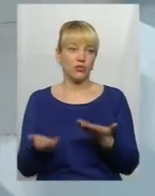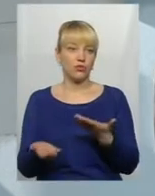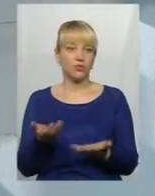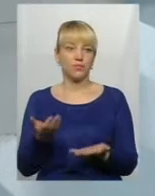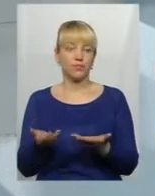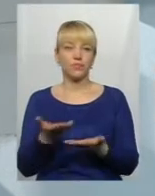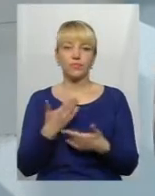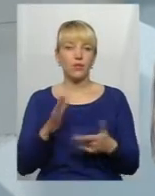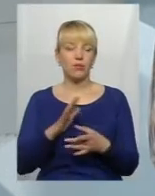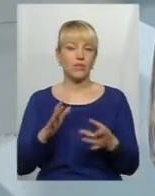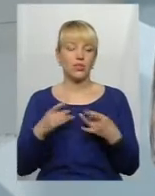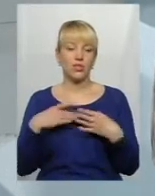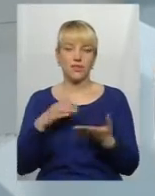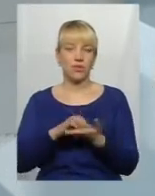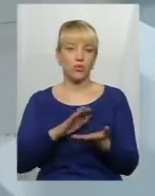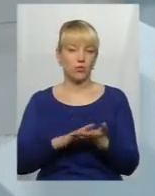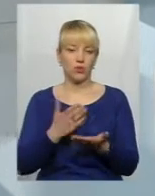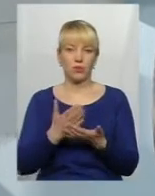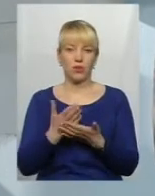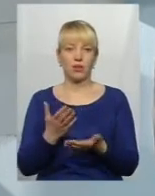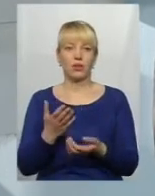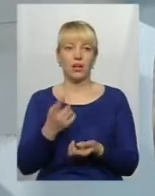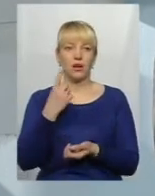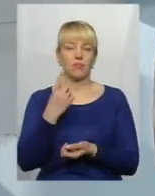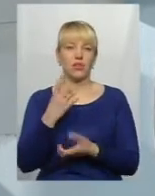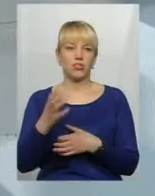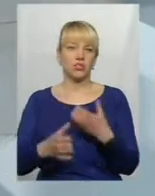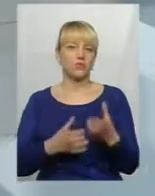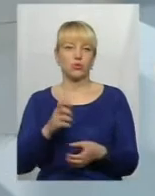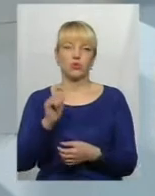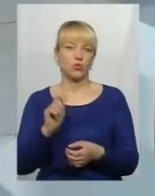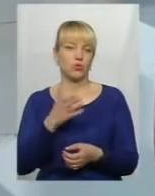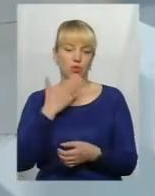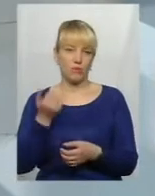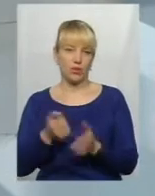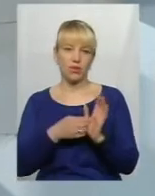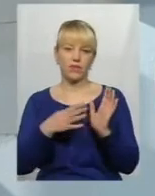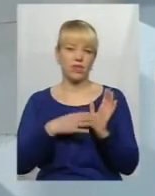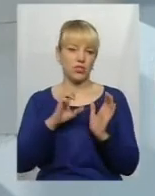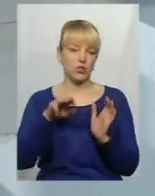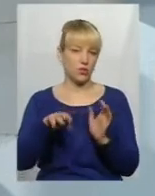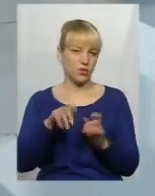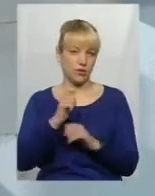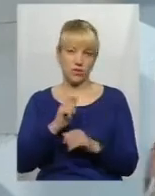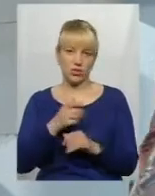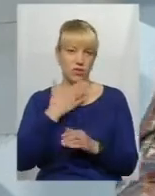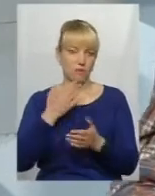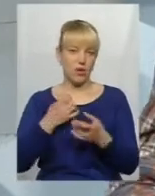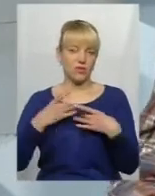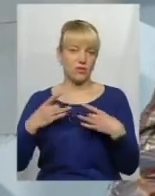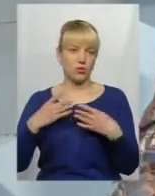ми ж не святкуємо і не відзначаємо вихідними першу світову війну, події ХІХ століття. Тобто, є насправді